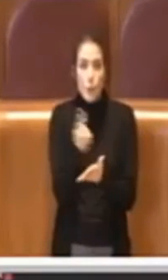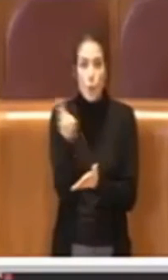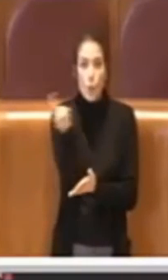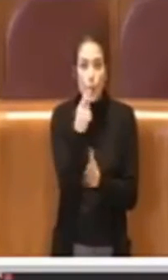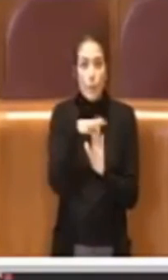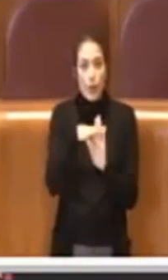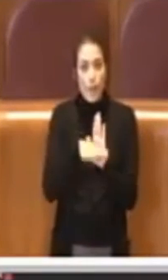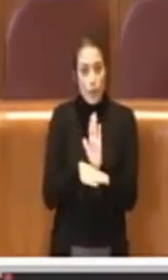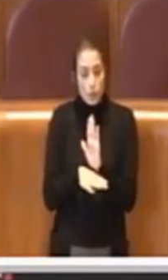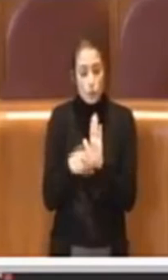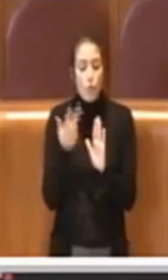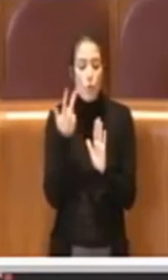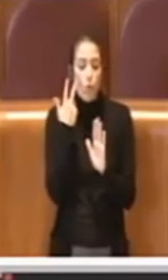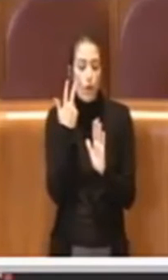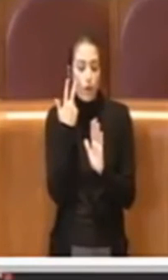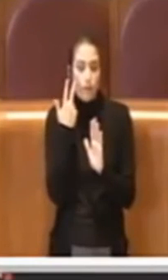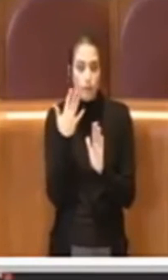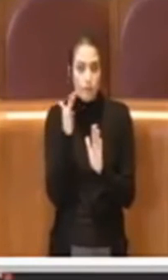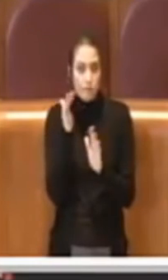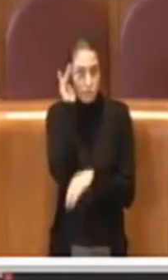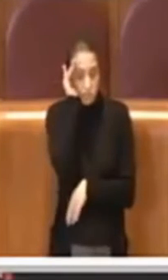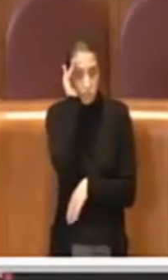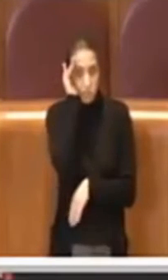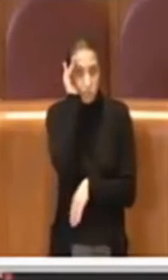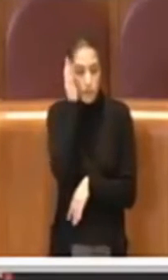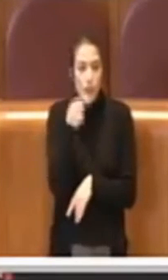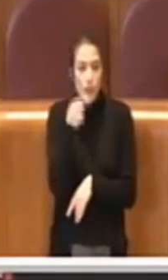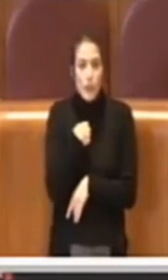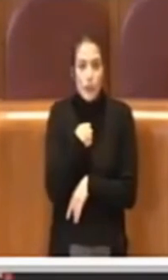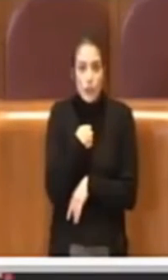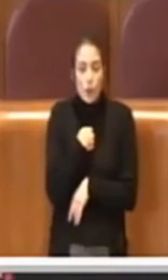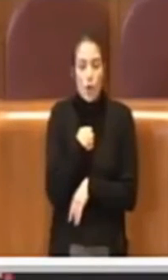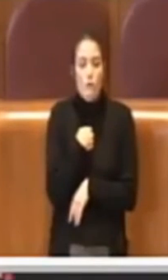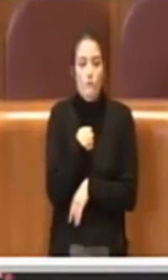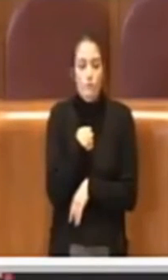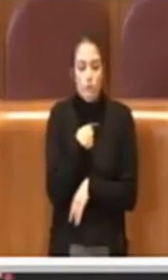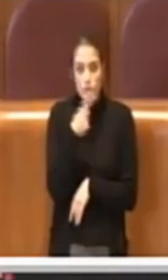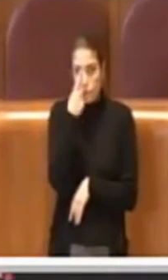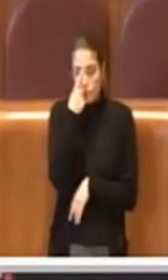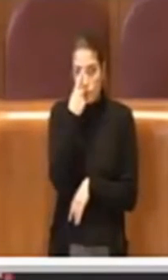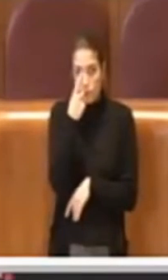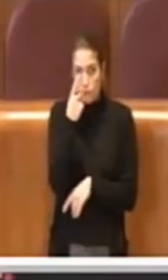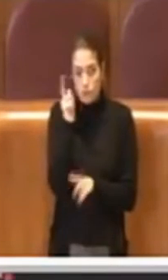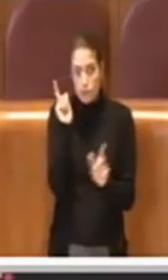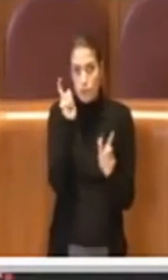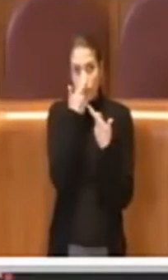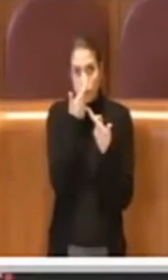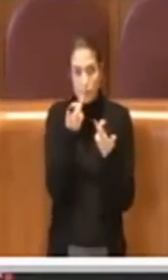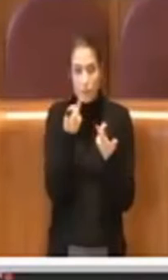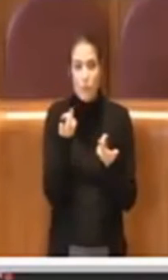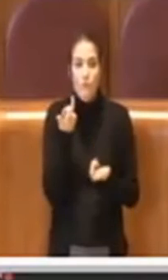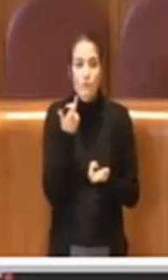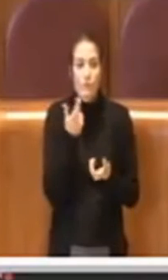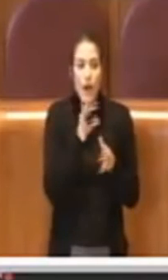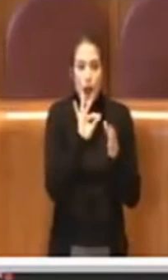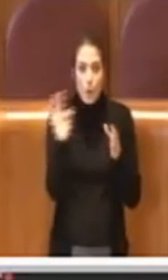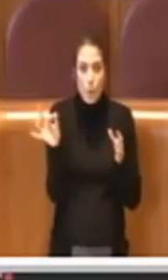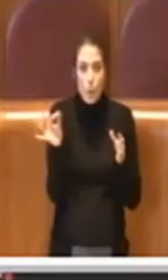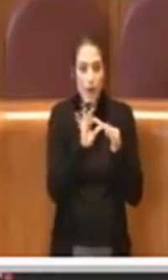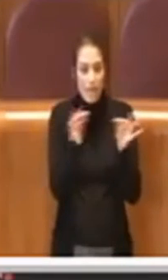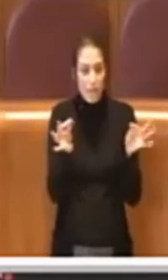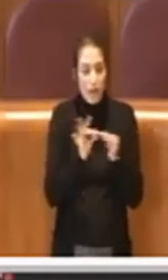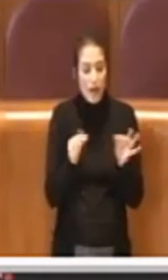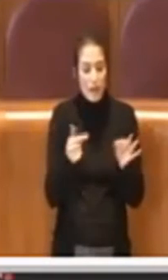programmazione e rimango sinceramente un po' stupefatto rispetto a tante affermazioni che ho